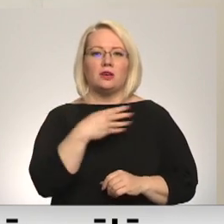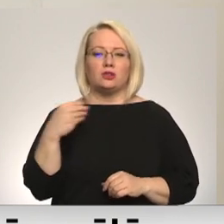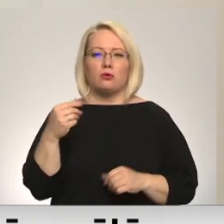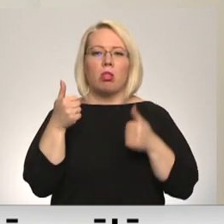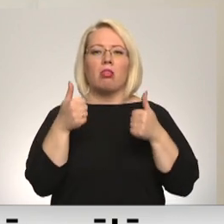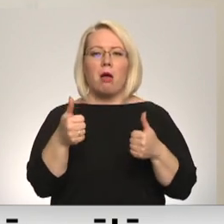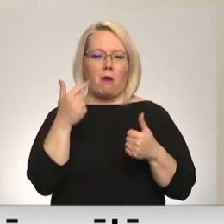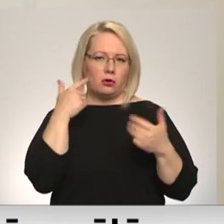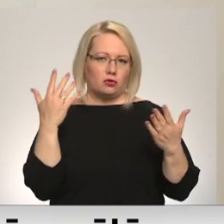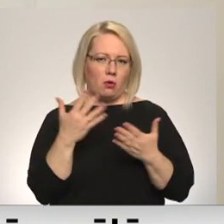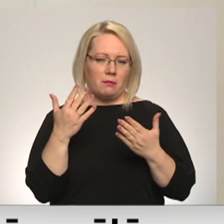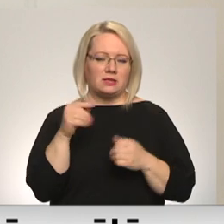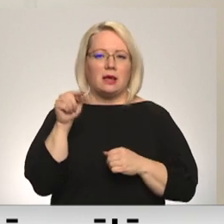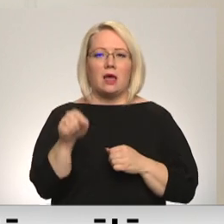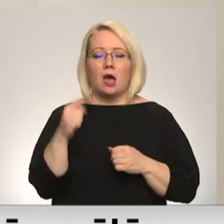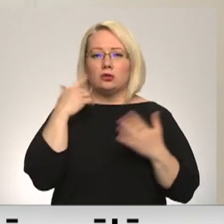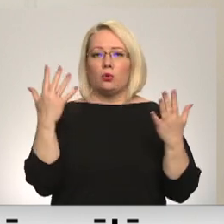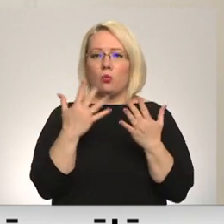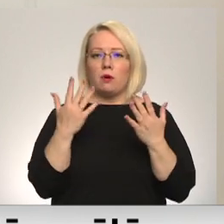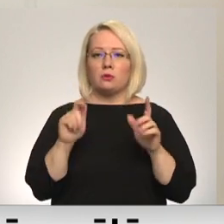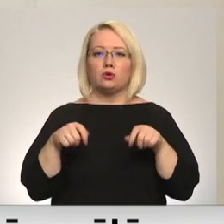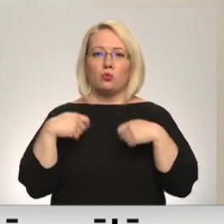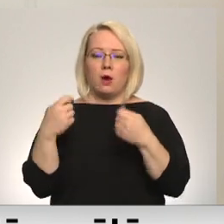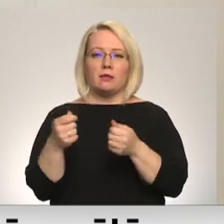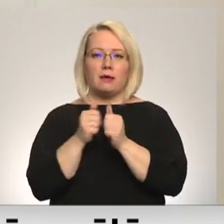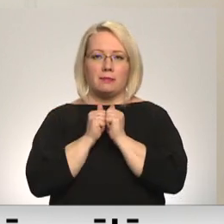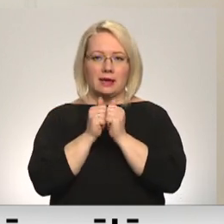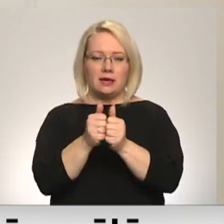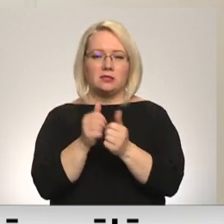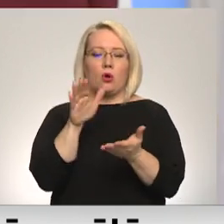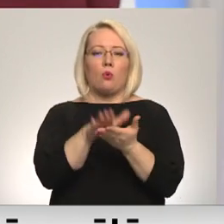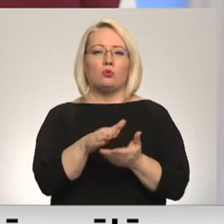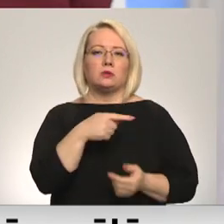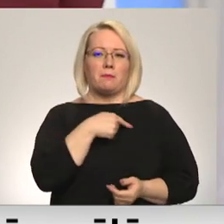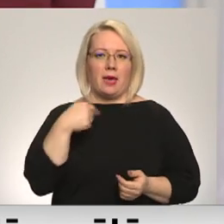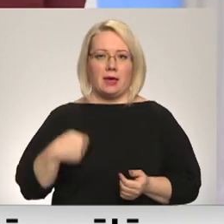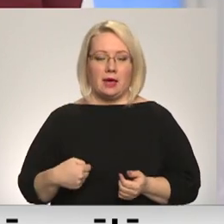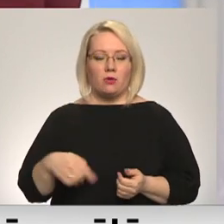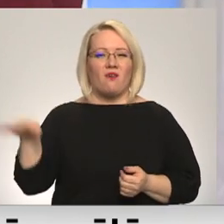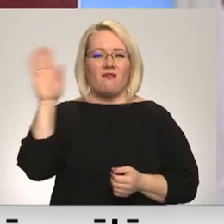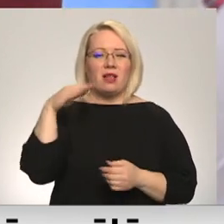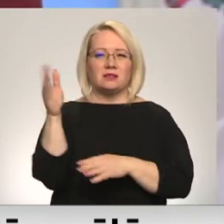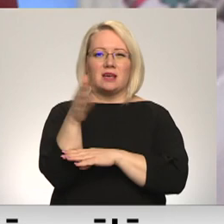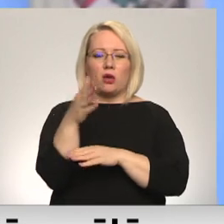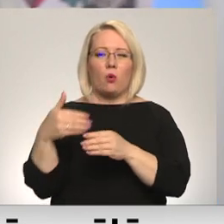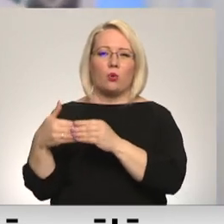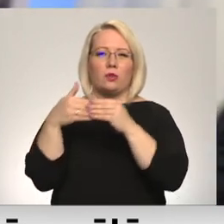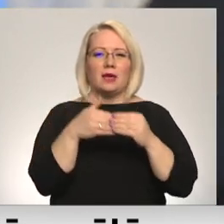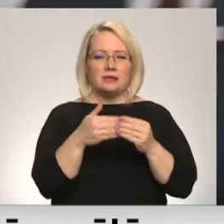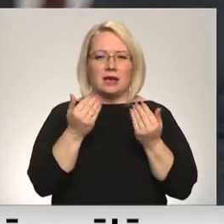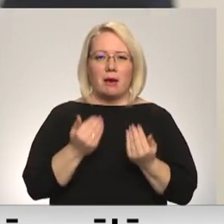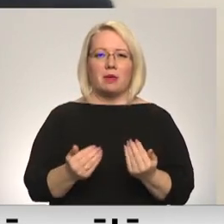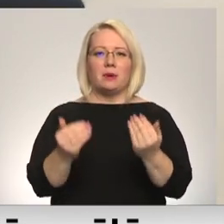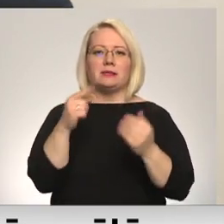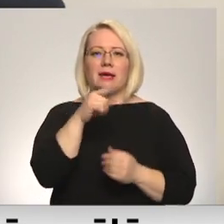domas. Šīs domas mēs dodam līdzi jums uz Pekīnu. Valsts karoga nesīs kamaniņu braucēja Elīza